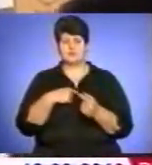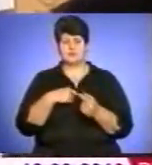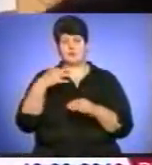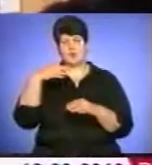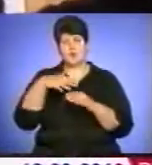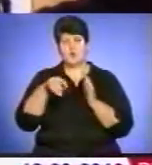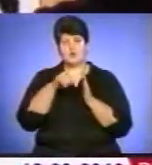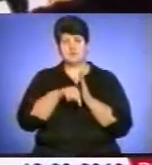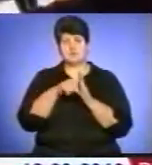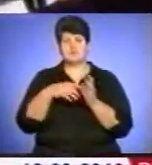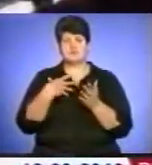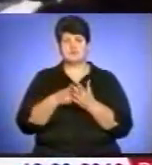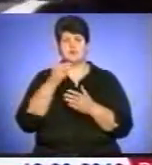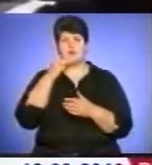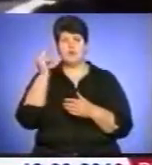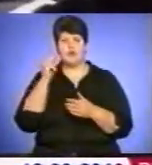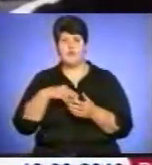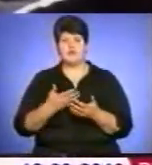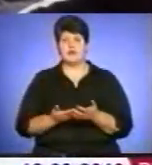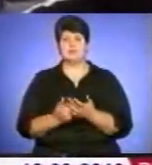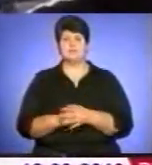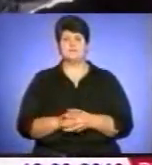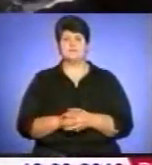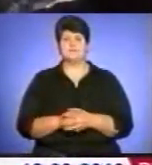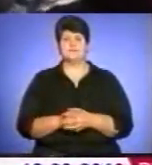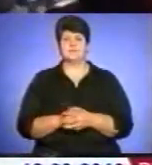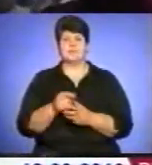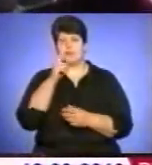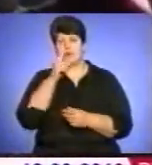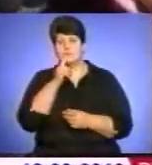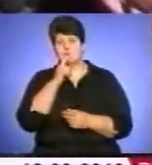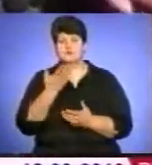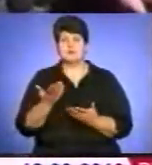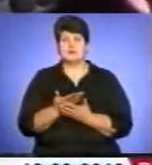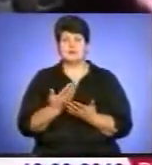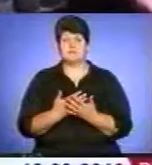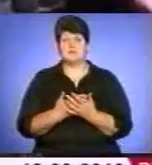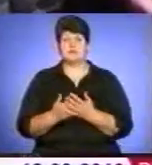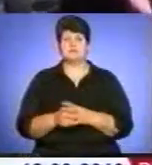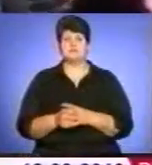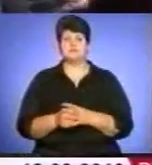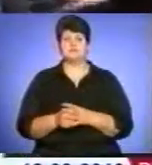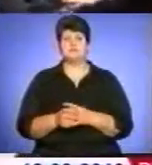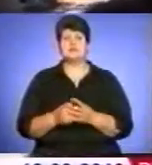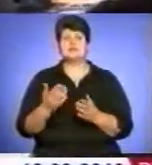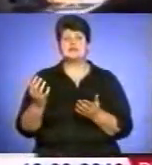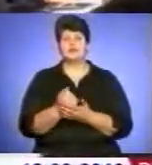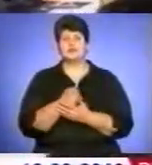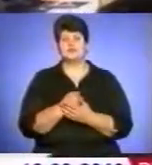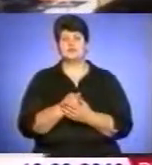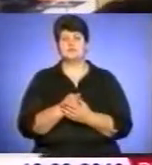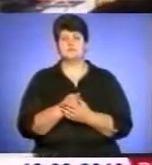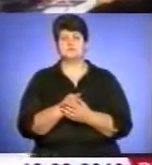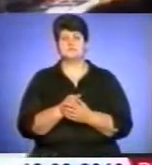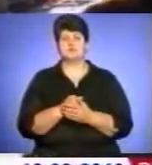своїх провин, якихось неперозумінь певних, знаходження консенсусу,